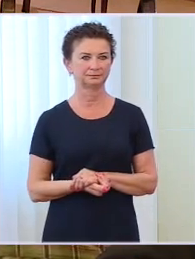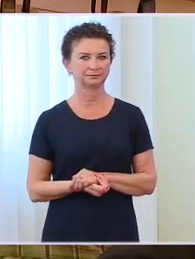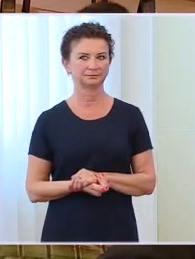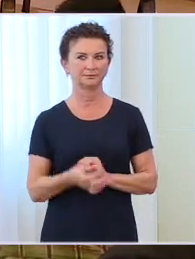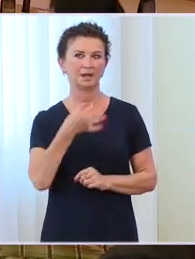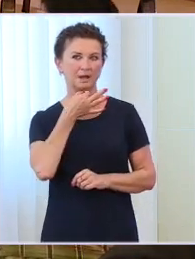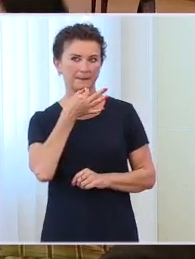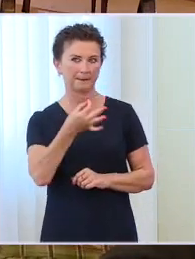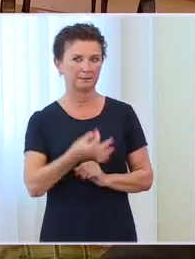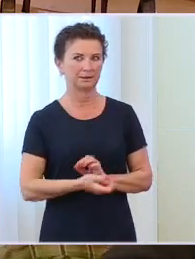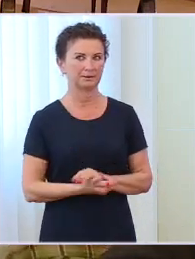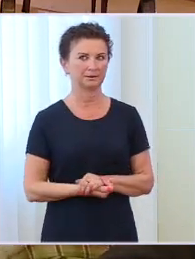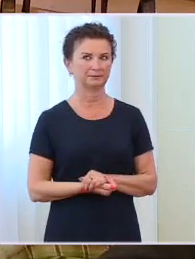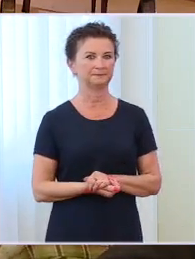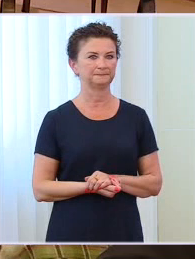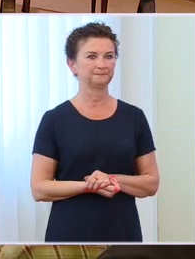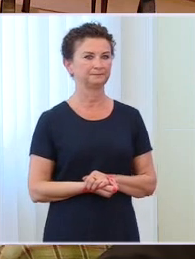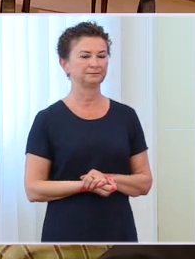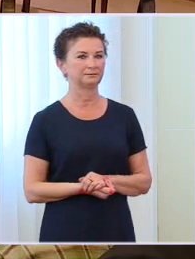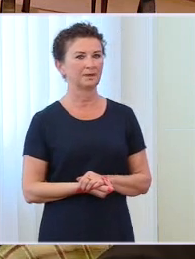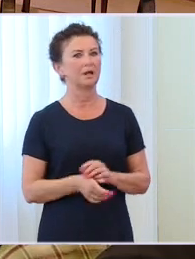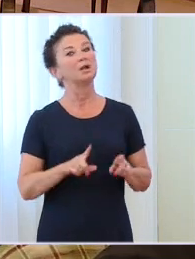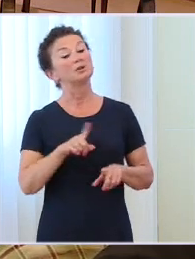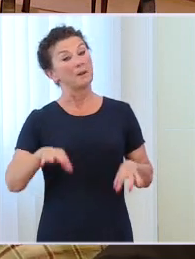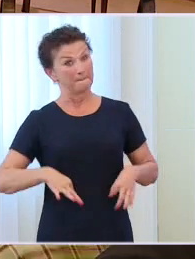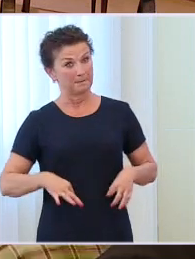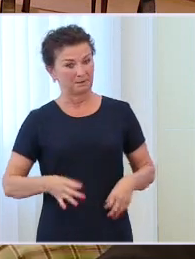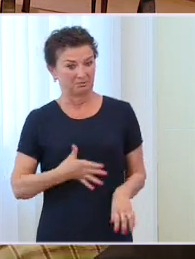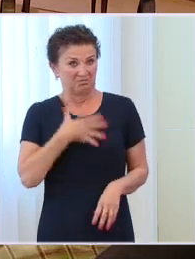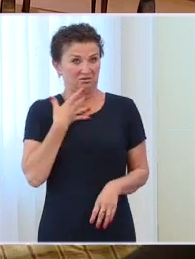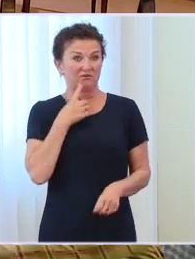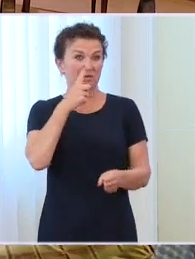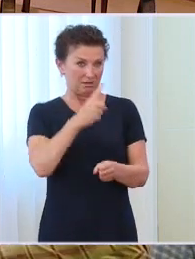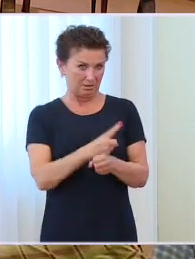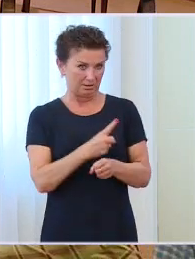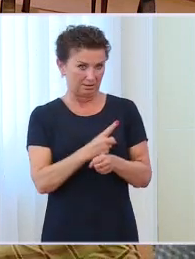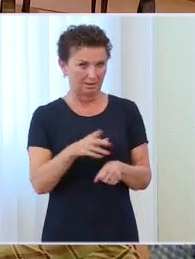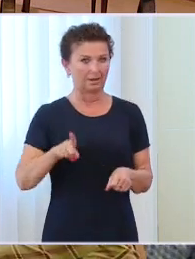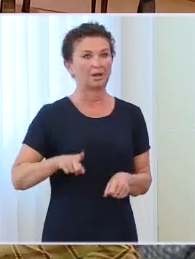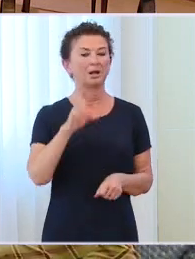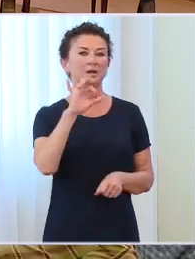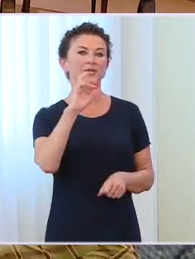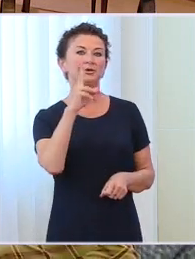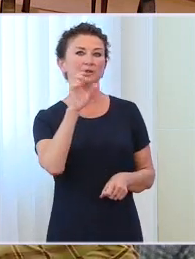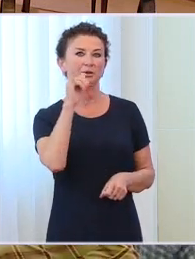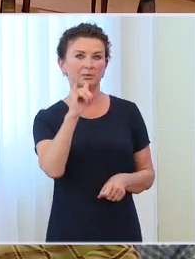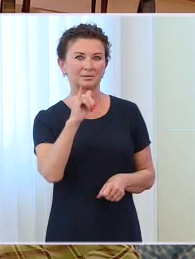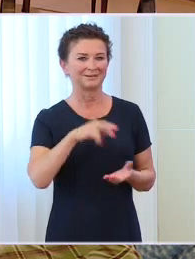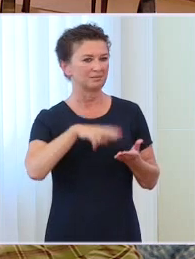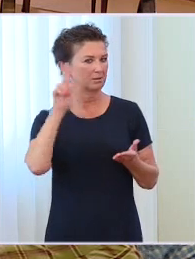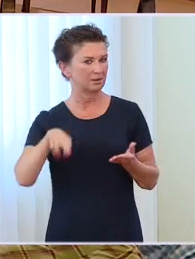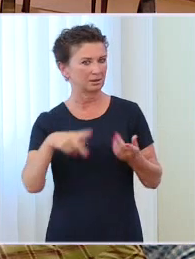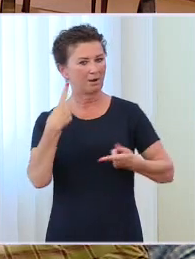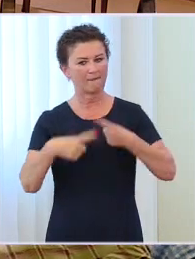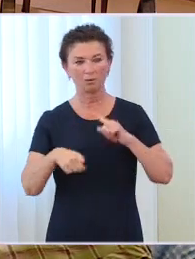Grzegorz Tkaczyk, Fakty TVN. Pani premier, mam pytanie, czy panią zaskoczyła decyzja Radosława Sikorskiego o odejściu z polityki? Czy jest pani może z niej zadowolona?